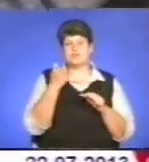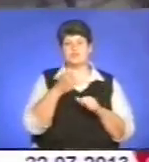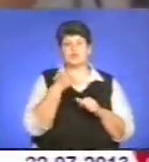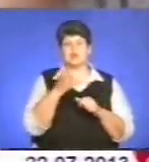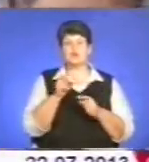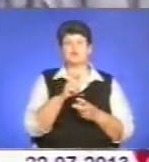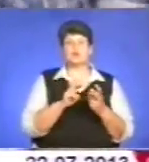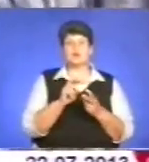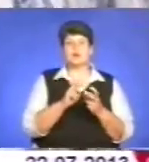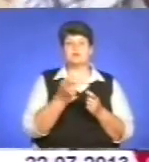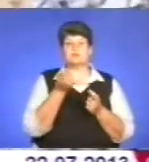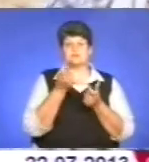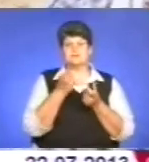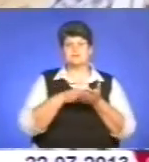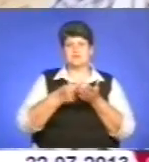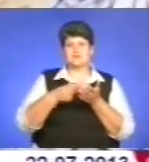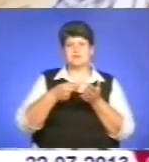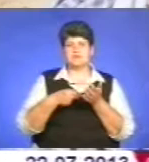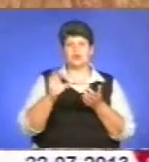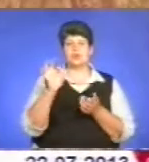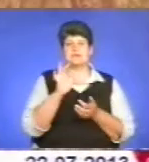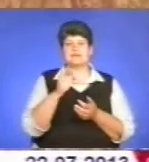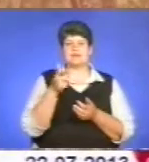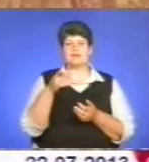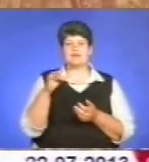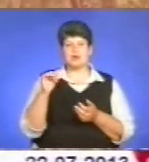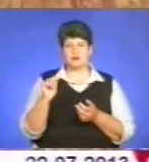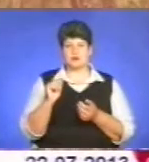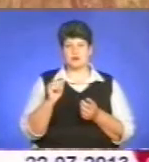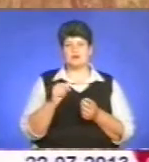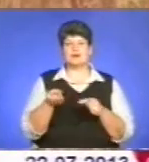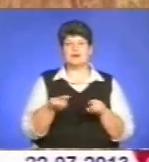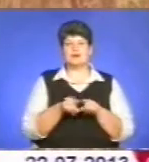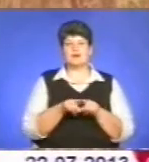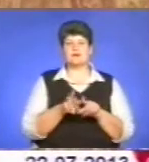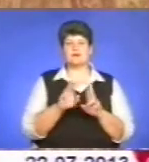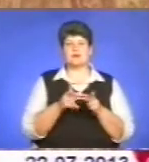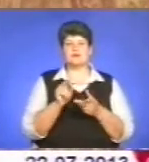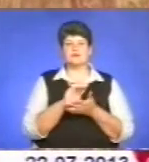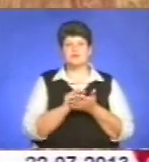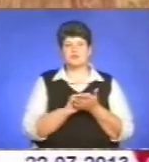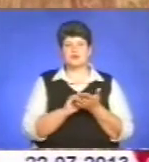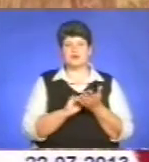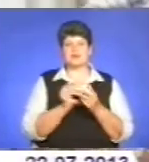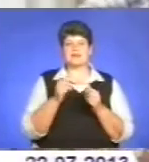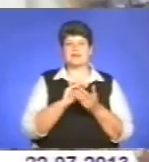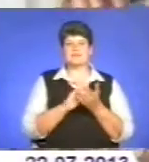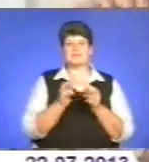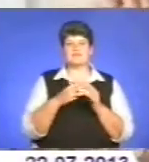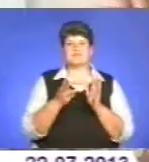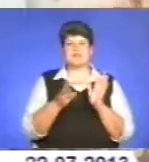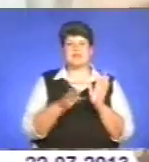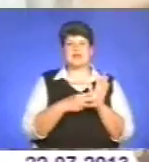шукатимуть дрібний підпис всередині скрипки Олександра Гаврилюка. Так само трепетно, як шукають написане у XVIII столітті ім'я